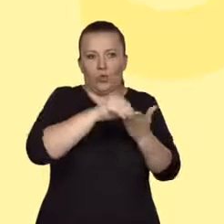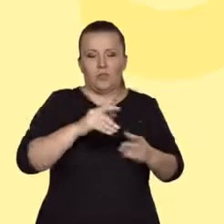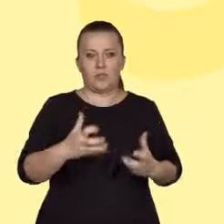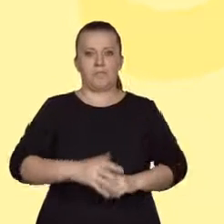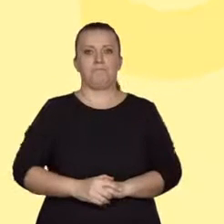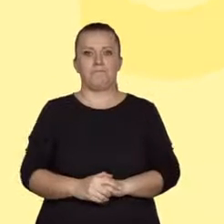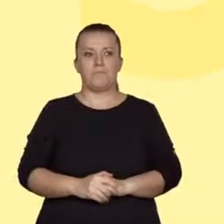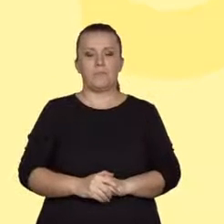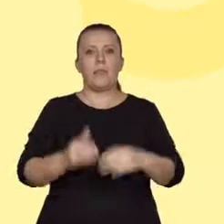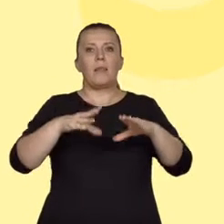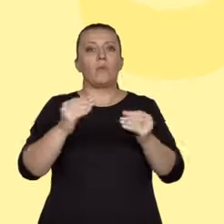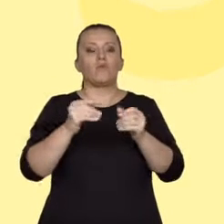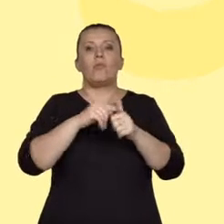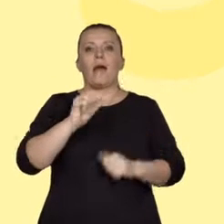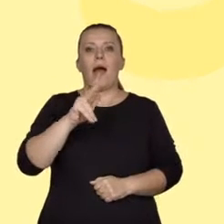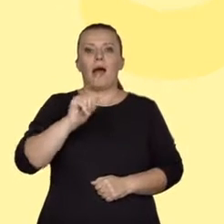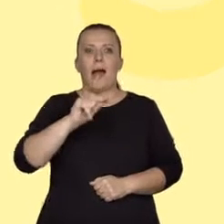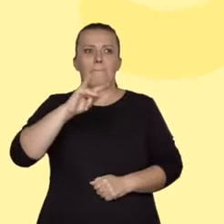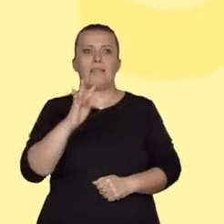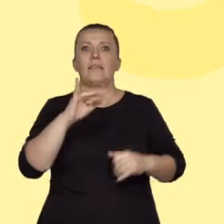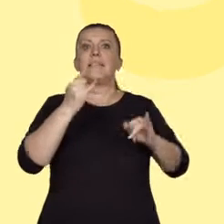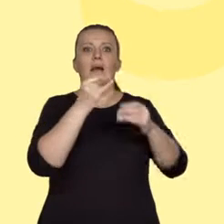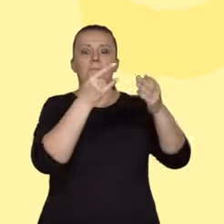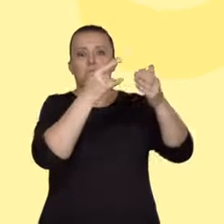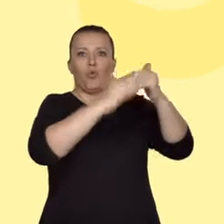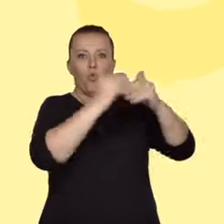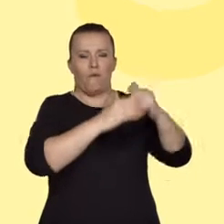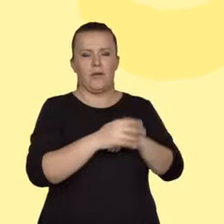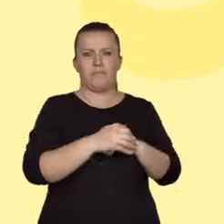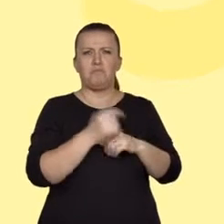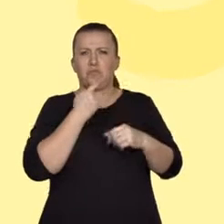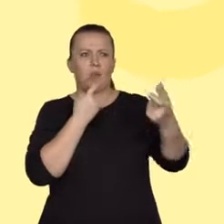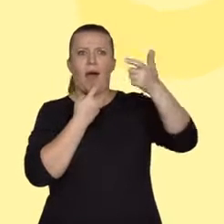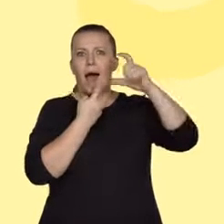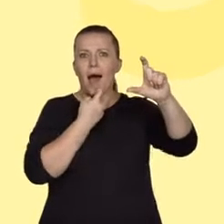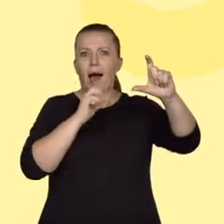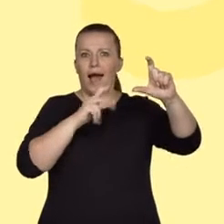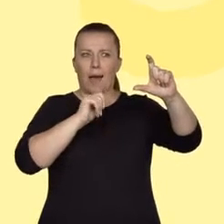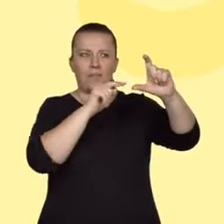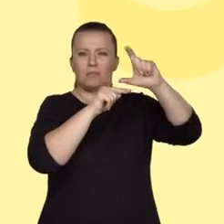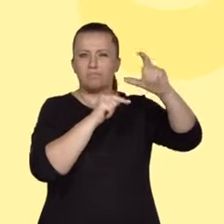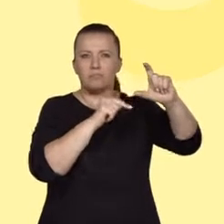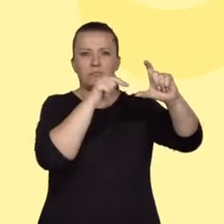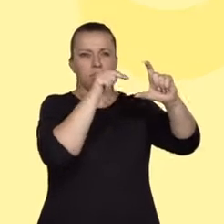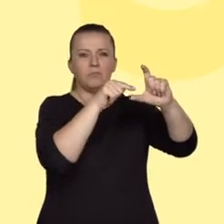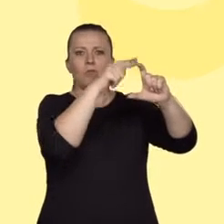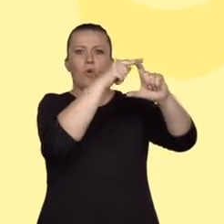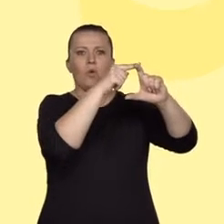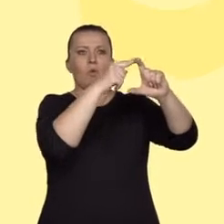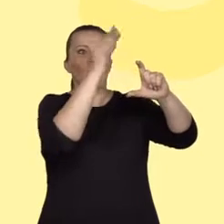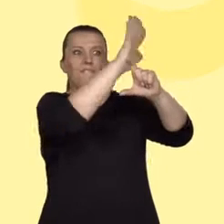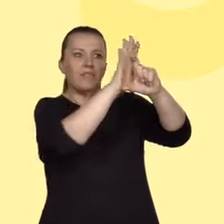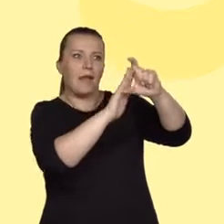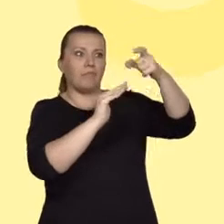akapitu. Akapit to najmniejsza wyróżniona graficznie jednostka tekstu, zawierająca określoną myśl, różną od poruszanych w innych partiach